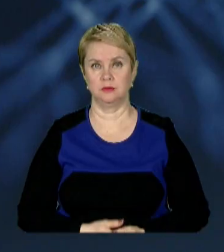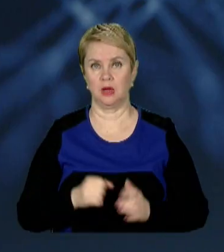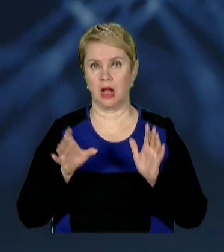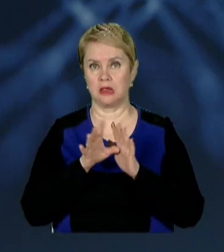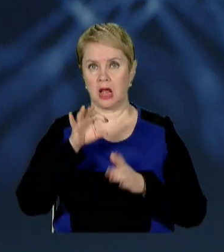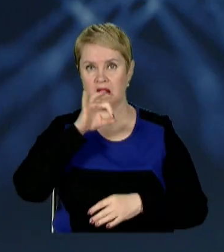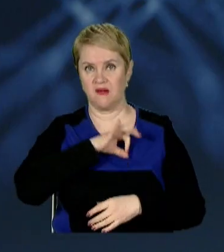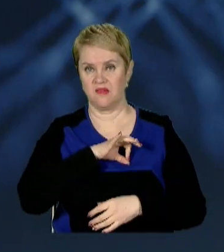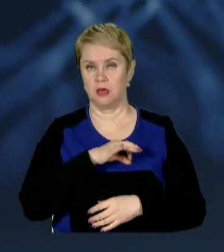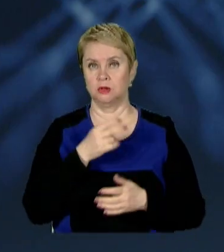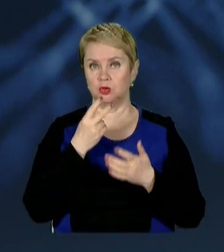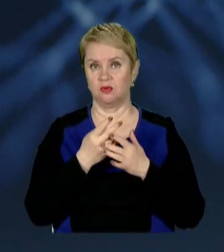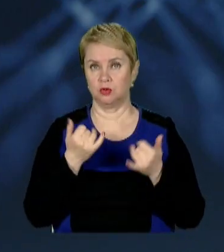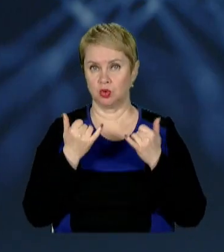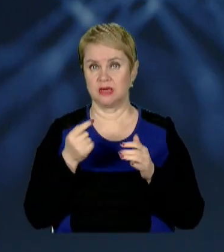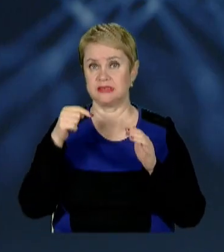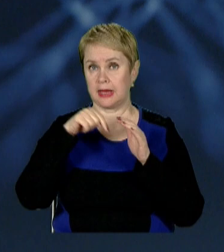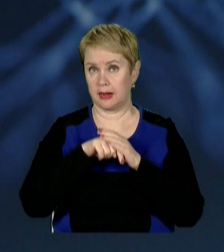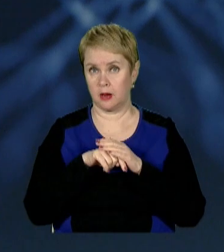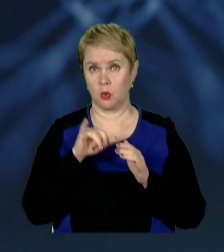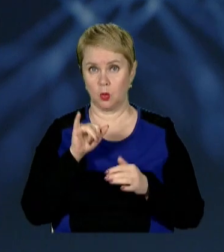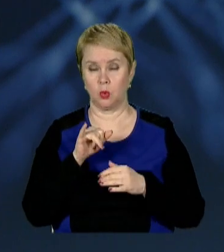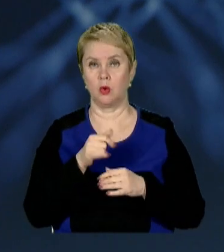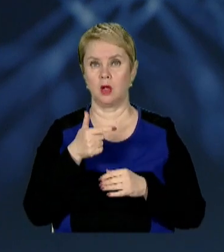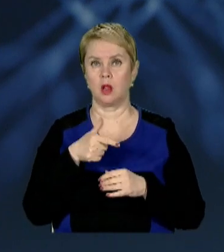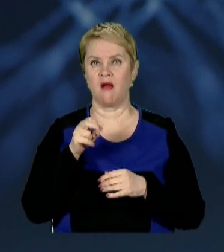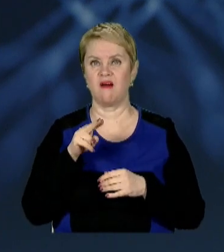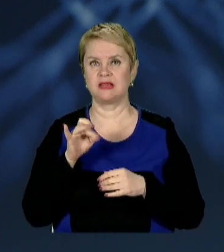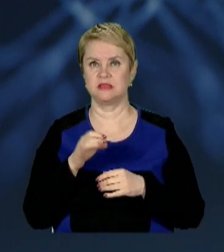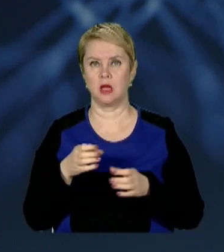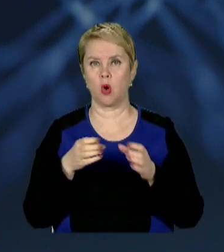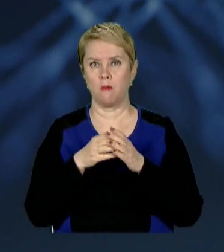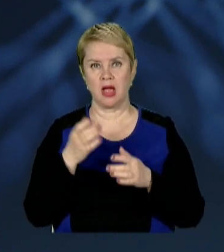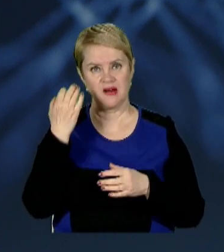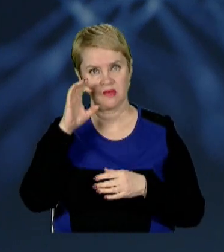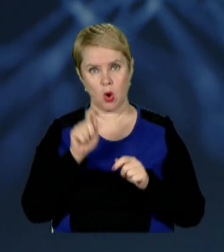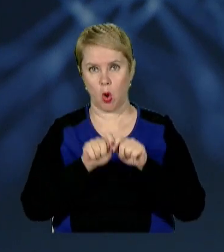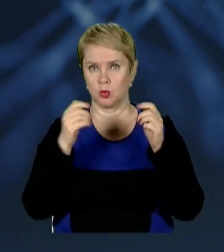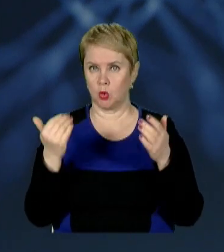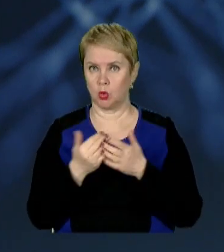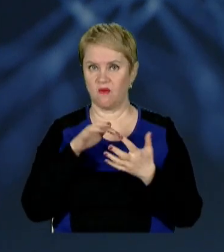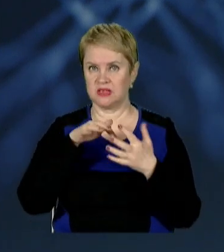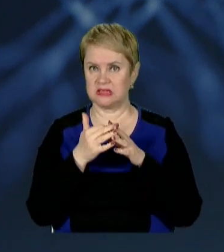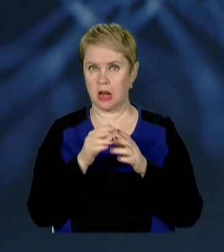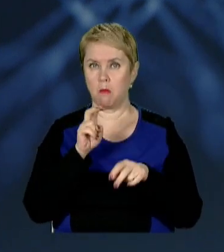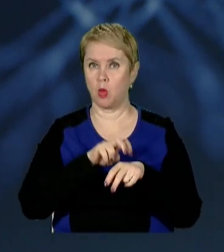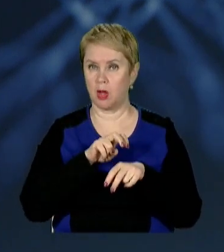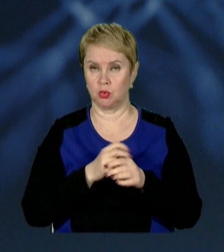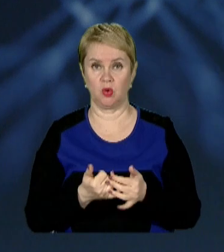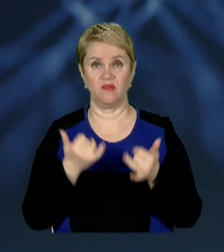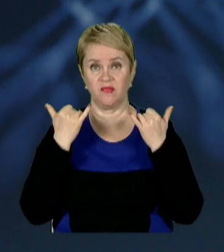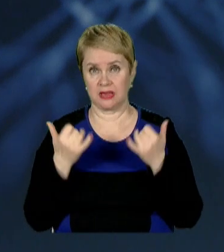Енергоефективна ззовні та сучасне середини. У Глеюватівській громаді, що на Криворіжжі, відкрили оновлену сільську амбулаторію.